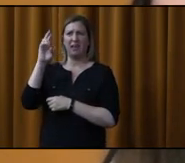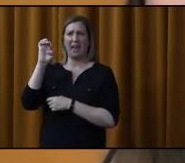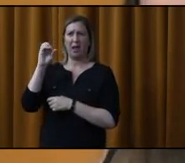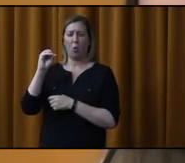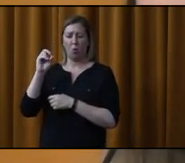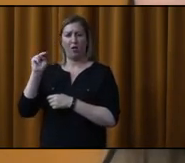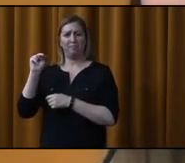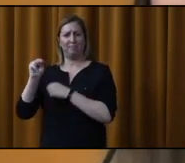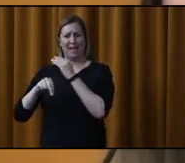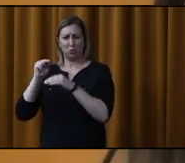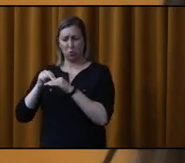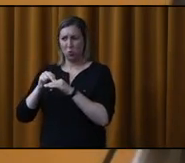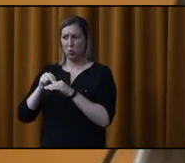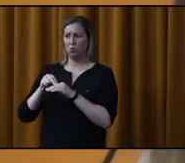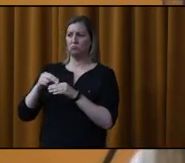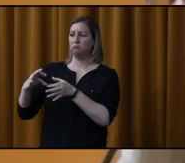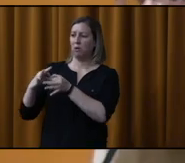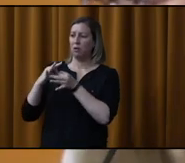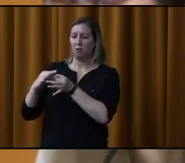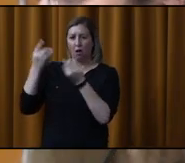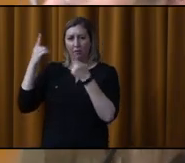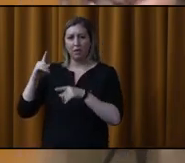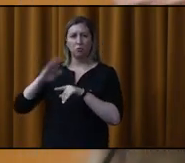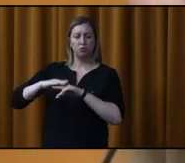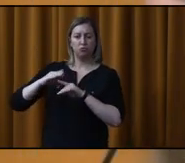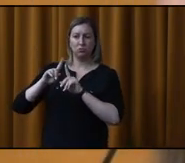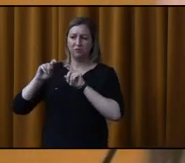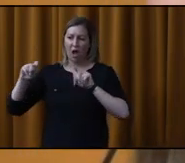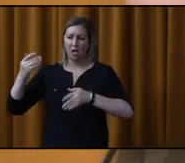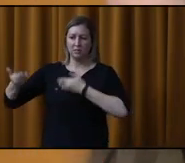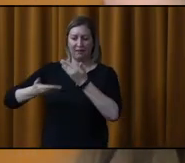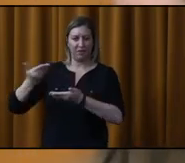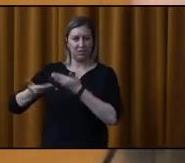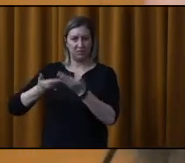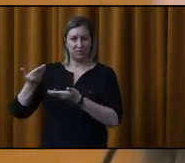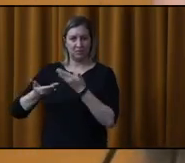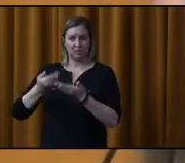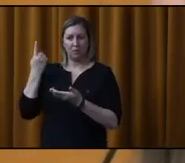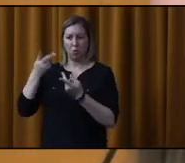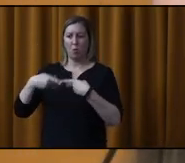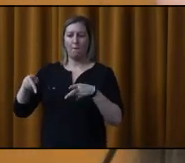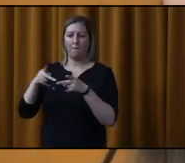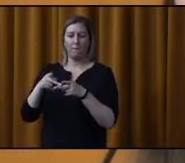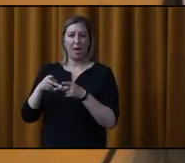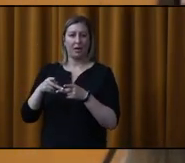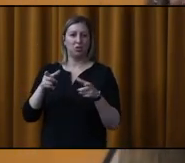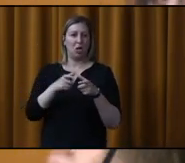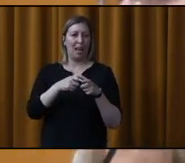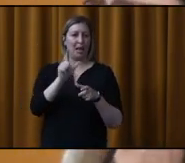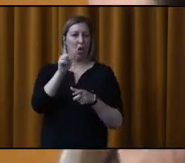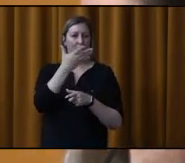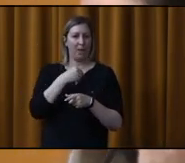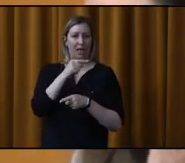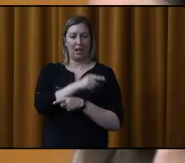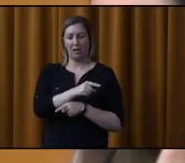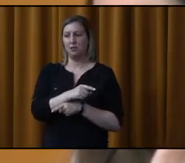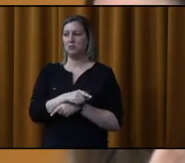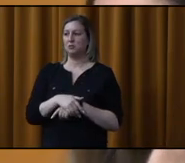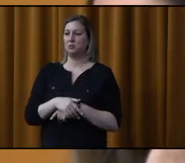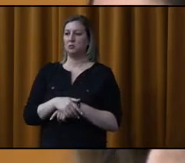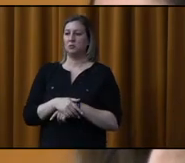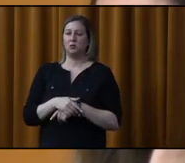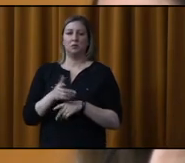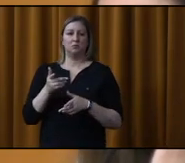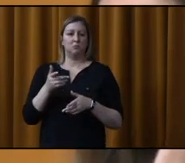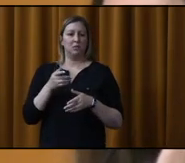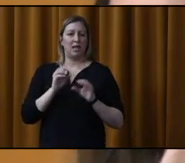de Repentigny concernant les divers services rendus par la Société pour le parc régional de l'Île-le-Belle, de sa rampe de mise à l